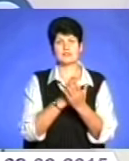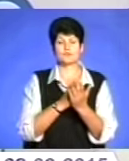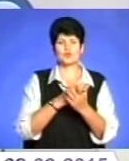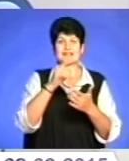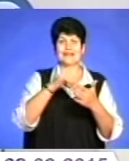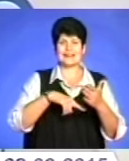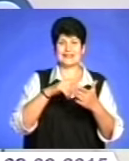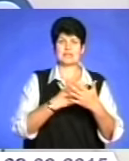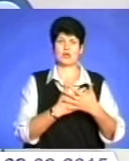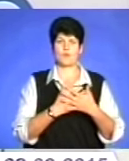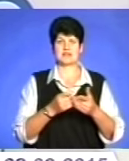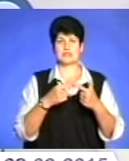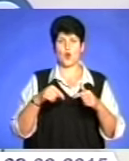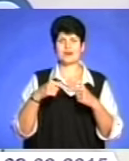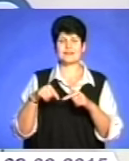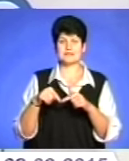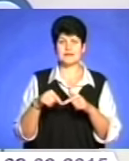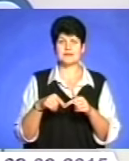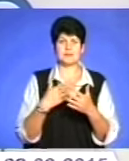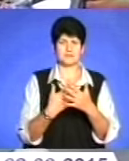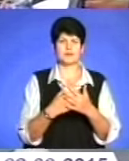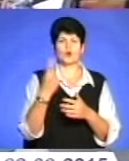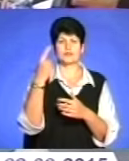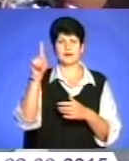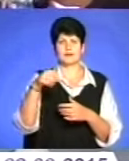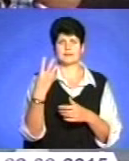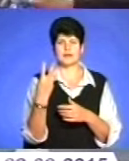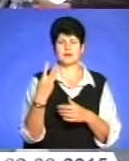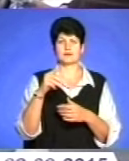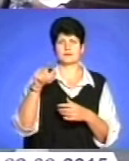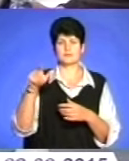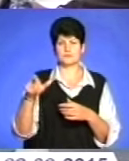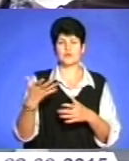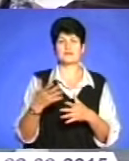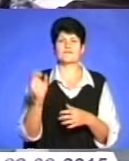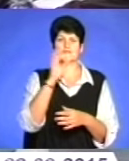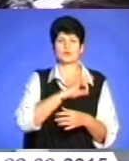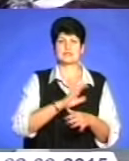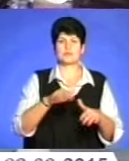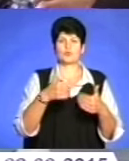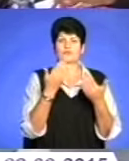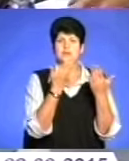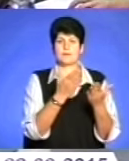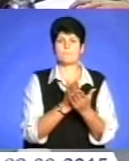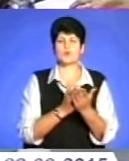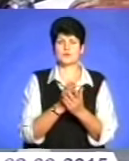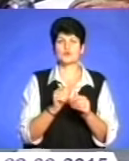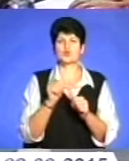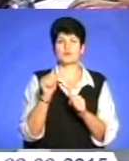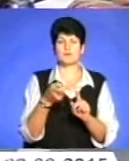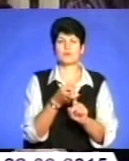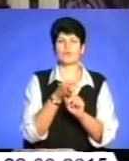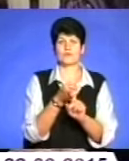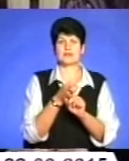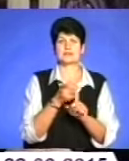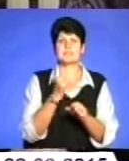релігійних та громадських організацій. Прикметно третина переселенців все-таки скористалися запропонованими їм послугами, зокрема, пов'язаними